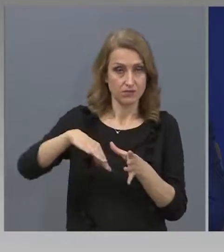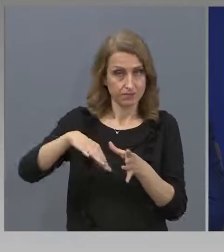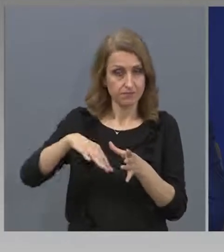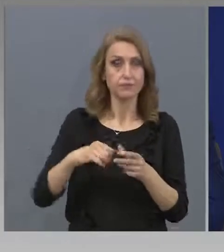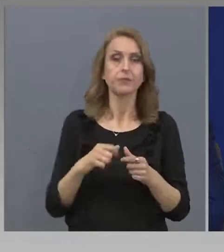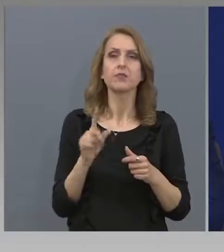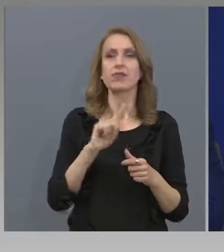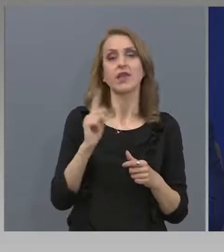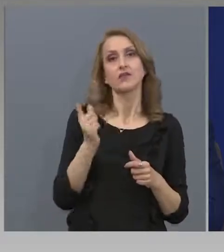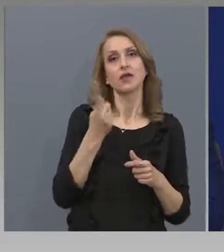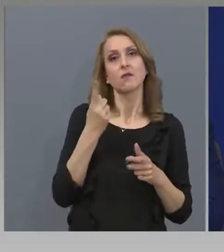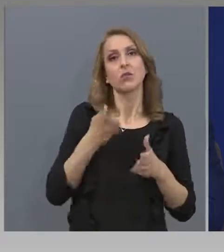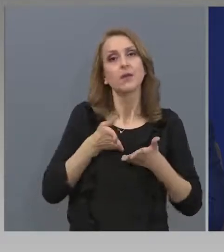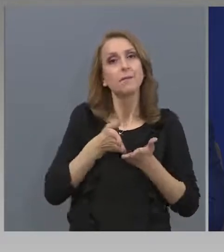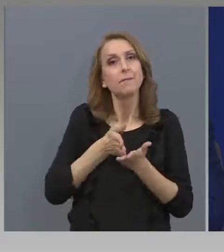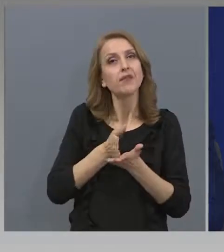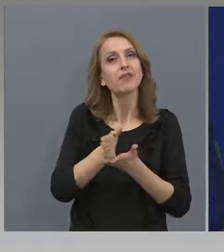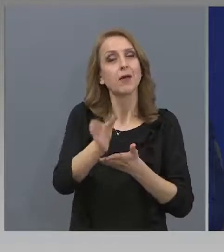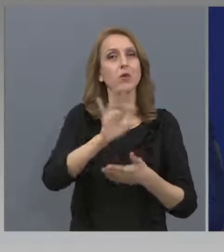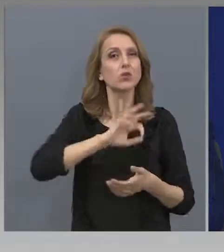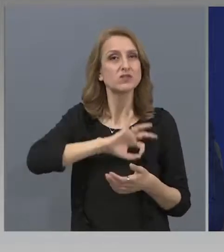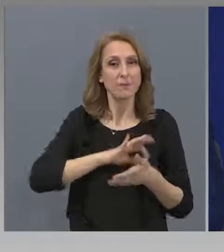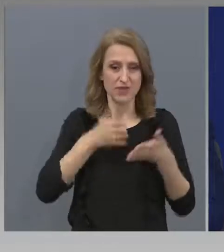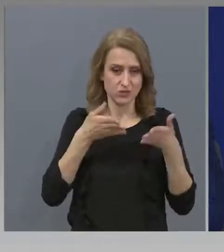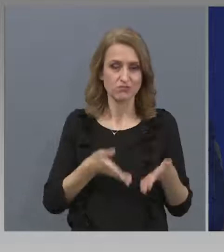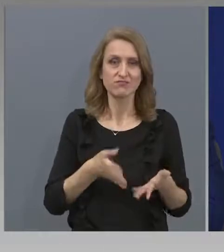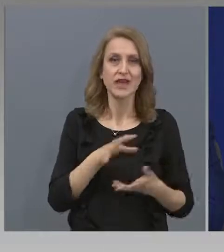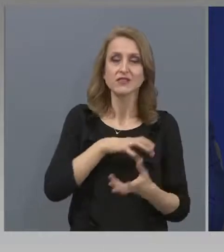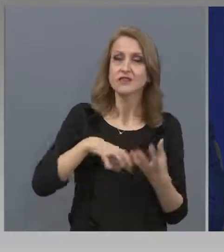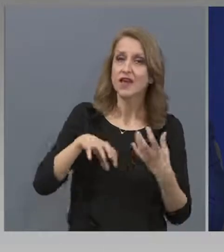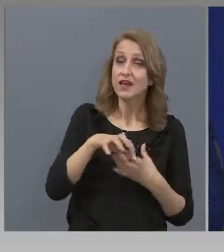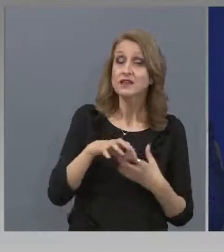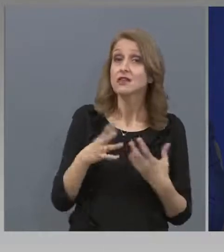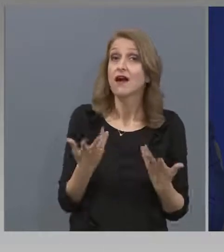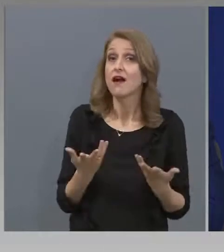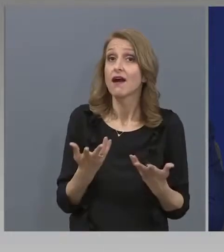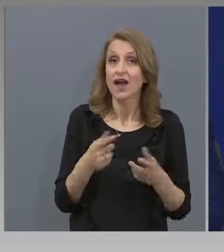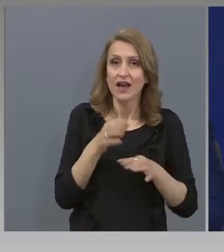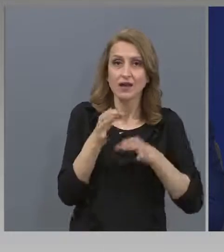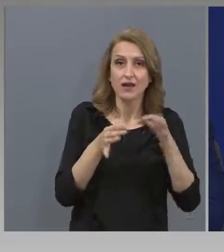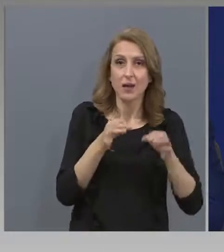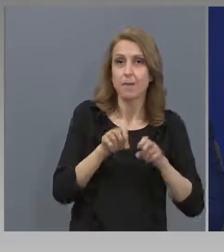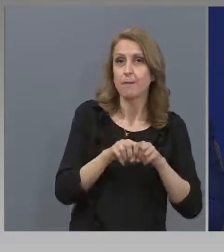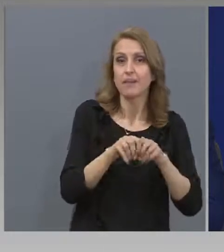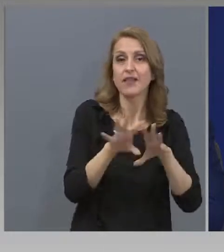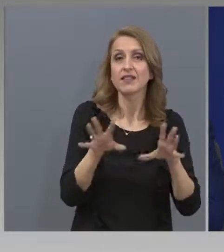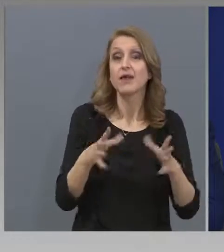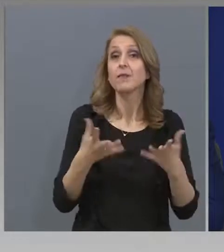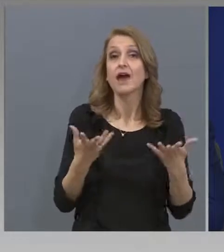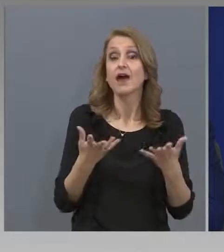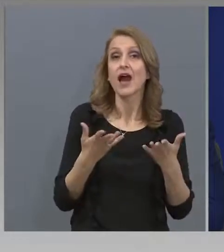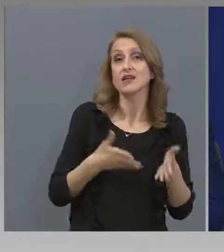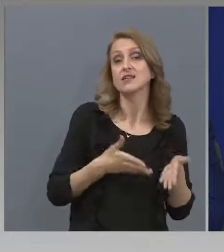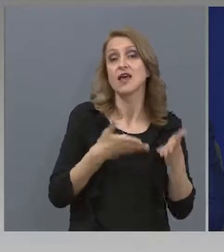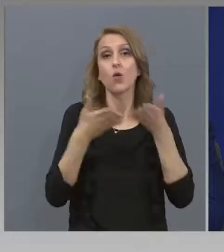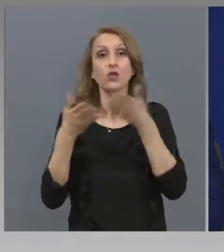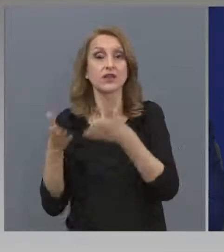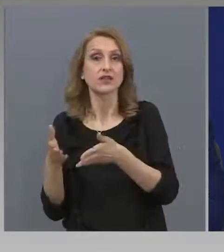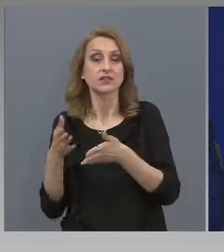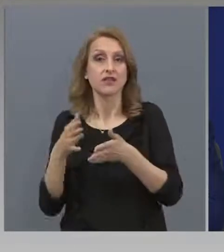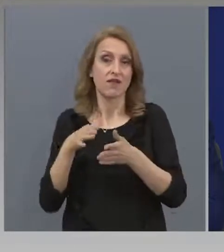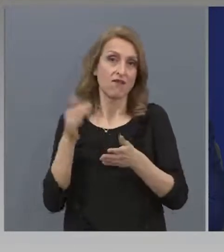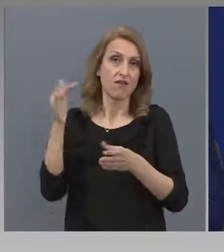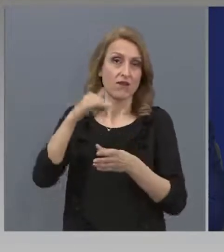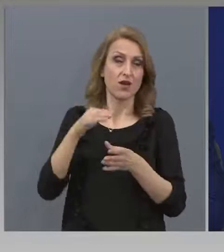само да преминем успешно през тази криза, как се отразява пандемията върху земеделието, преди всичко и най-вече